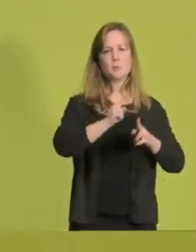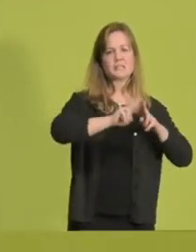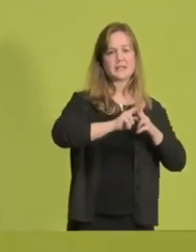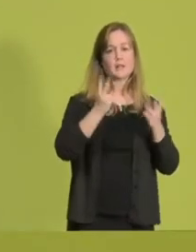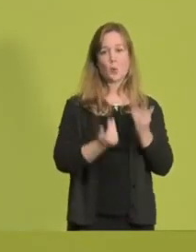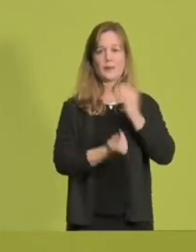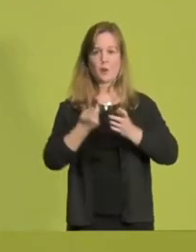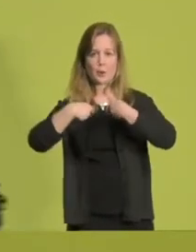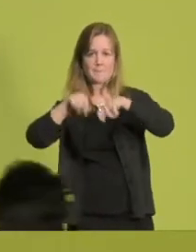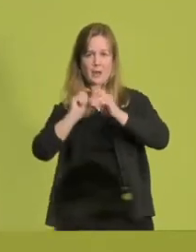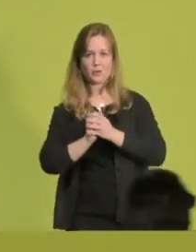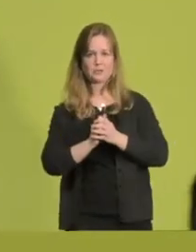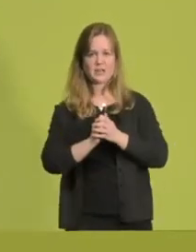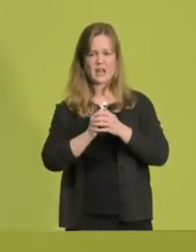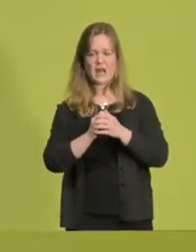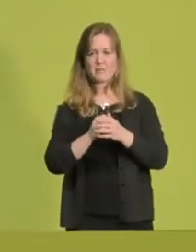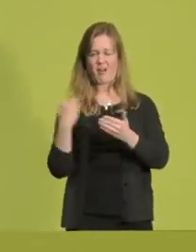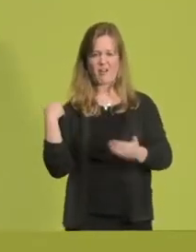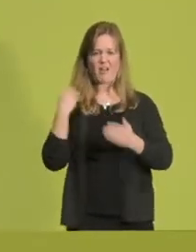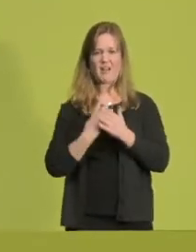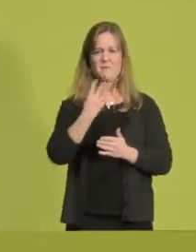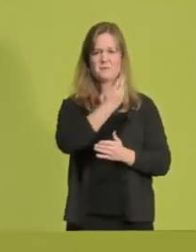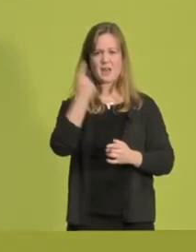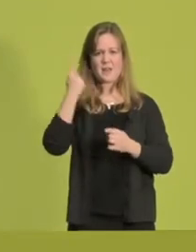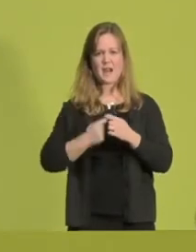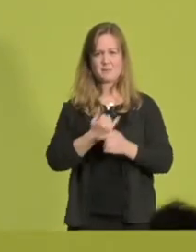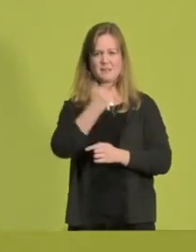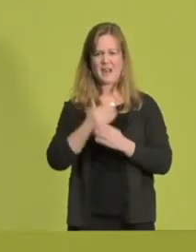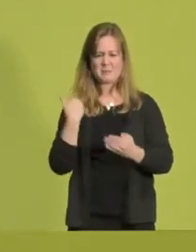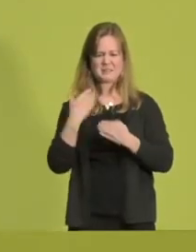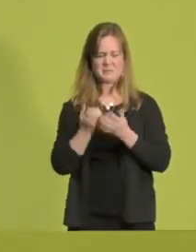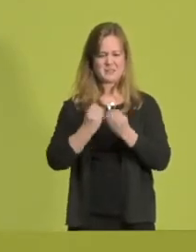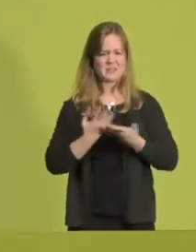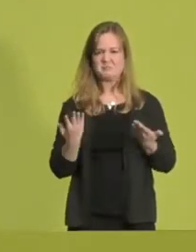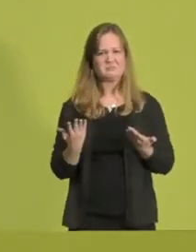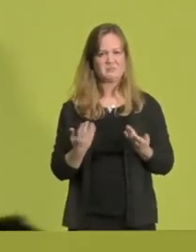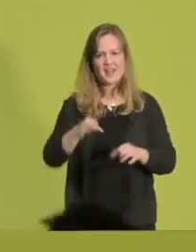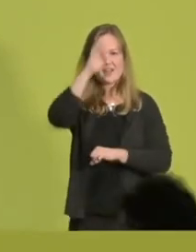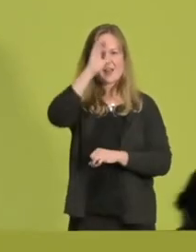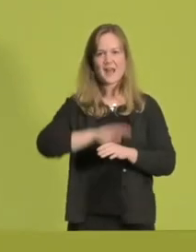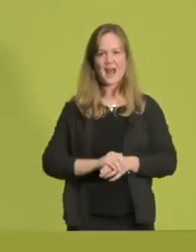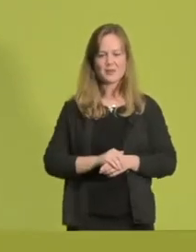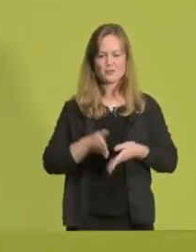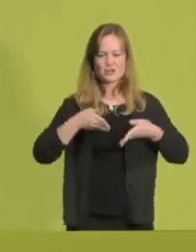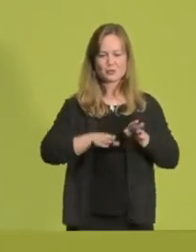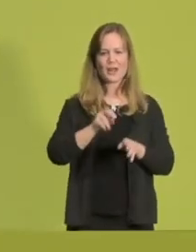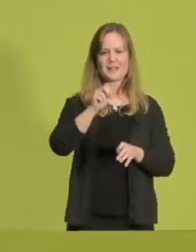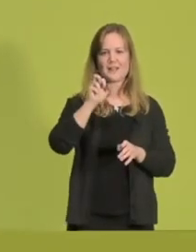Was in den letzten vier, viereinhalb Jahren an der Stelle passiert ist, ist völlig schleierhaft. Straßen NRW hat in dieser Stelle nichts,